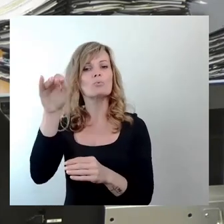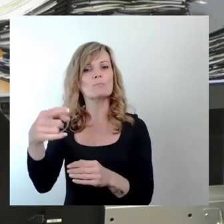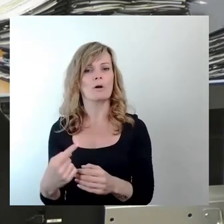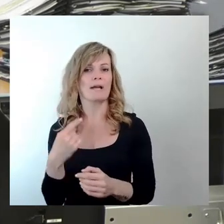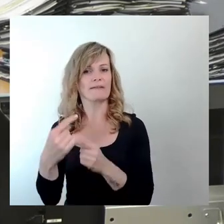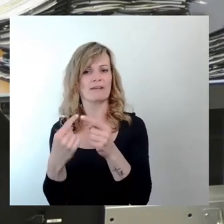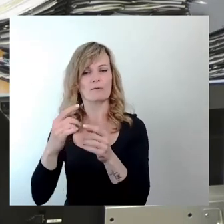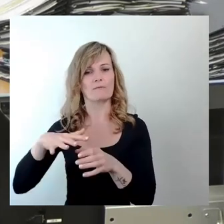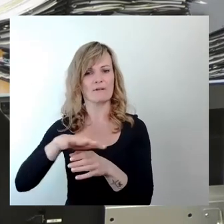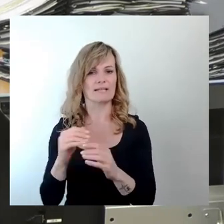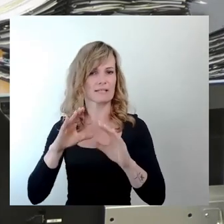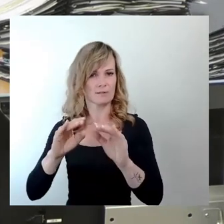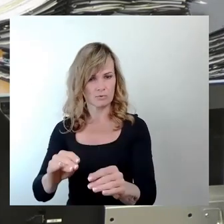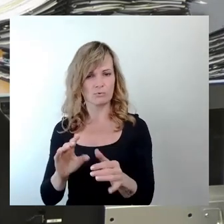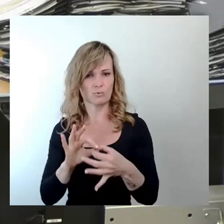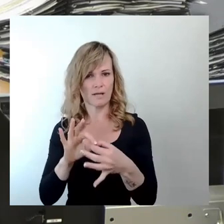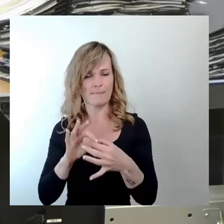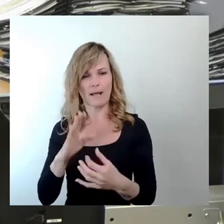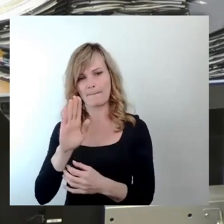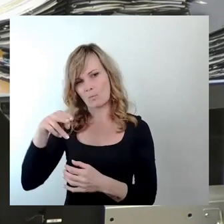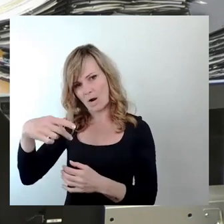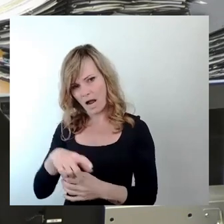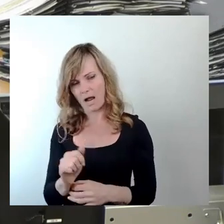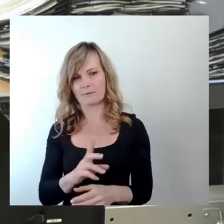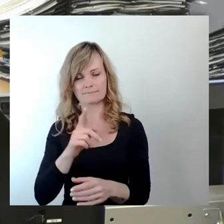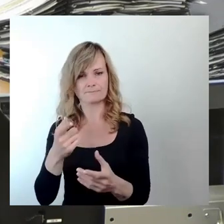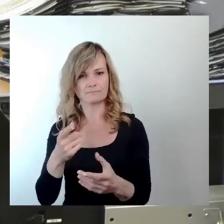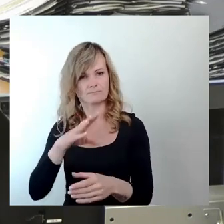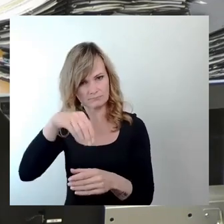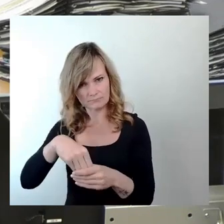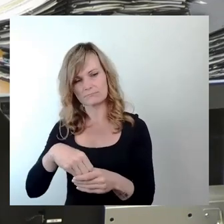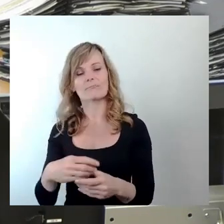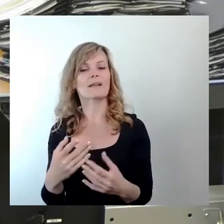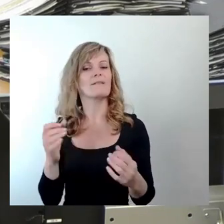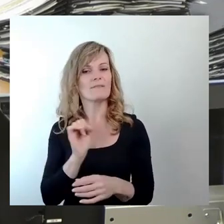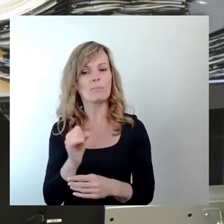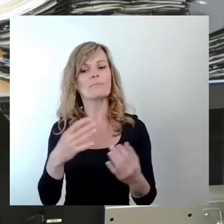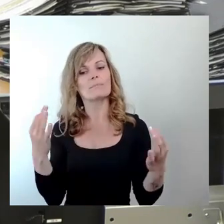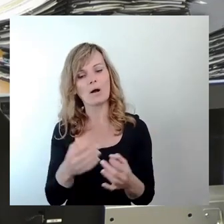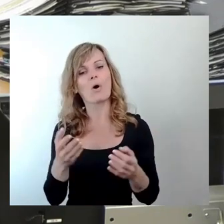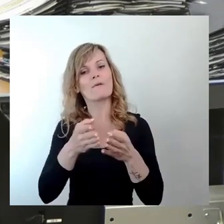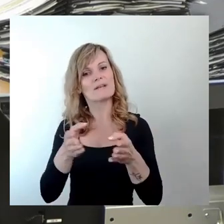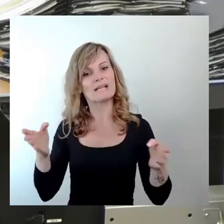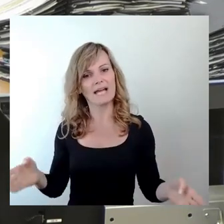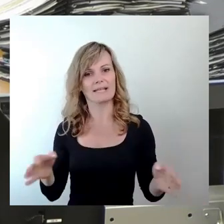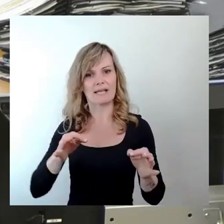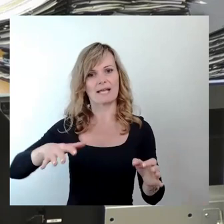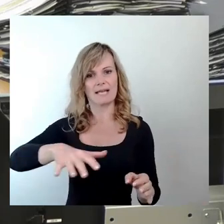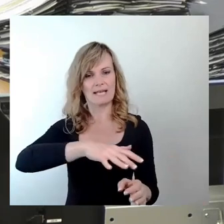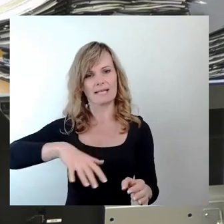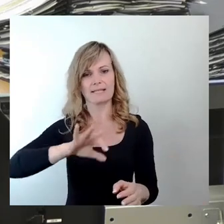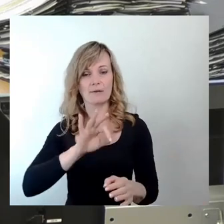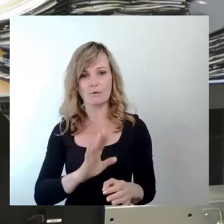Nutzung im Zusammenhang mit der BUGA einschließt und noch einmal betont. Denn es braucht Offenheit des Geländes für die Entwicklung im Rahmen der Bundesgartenschau.